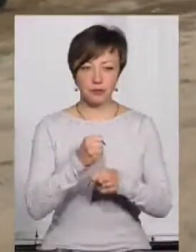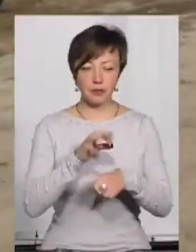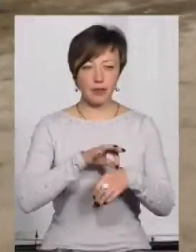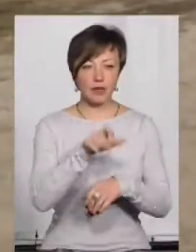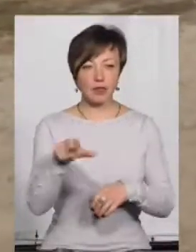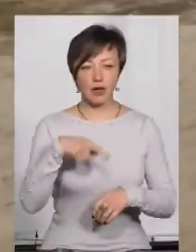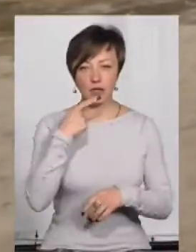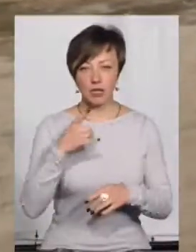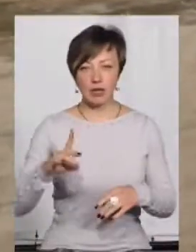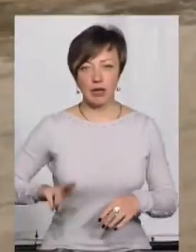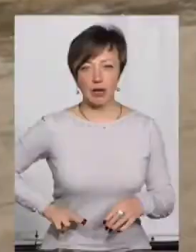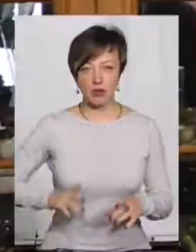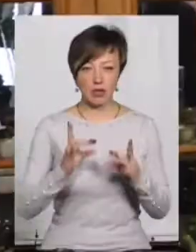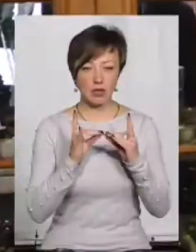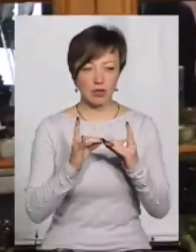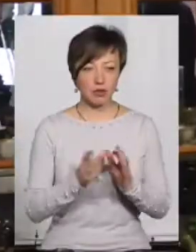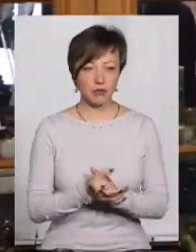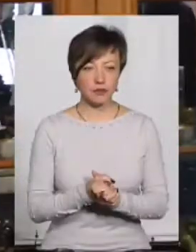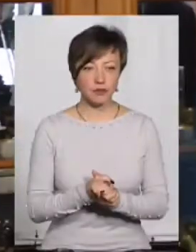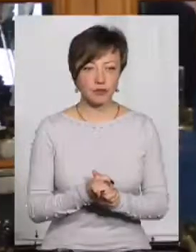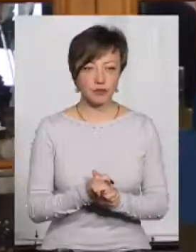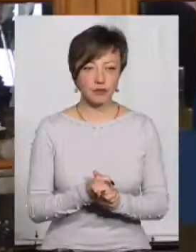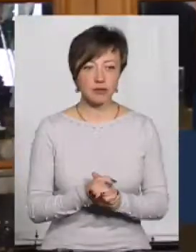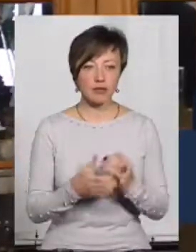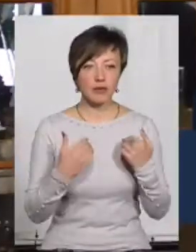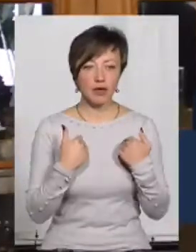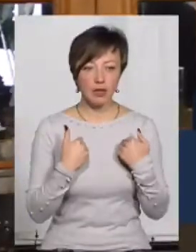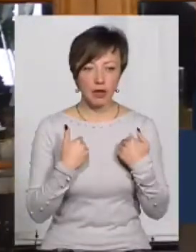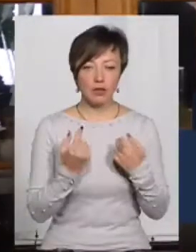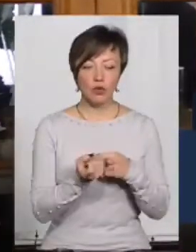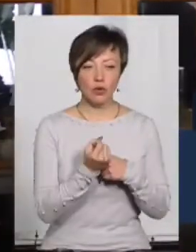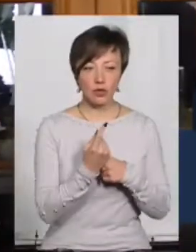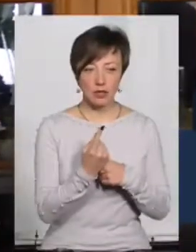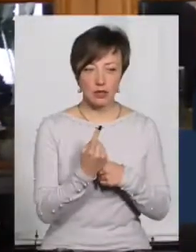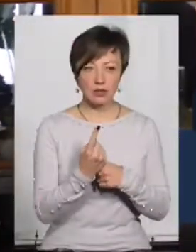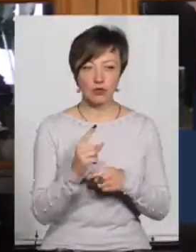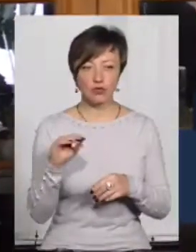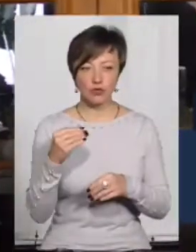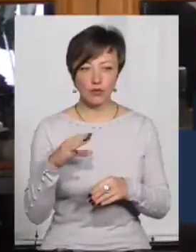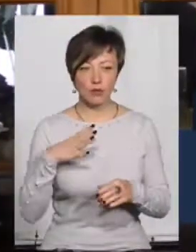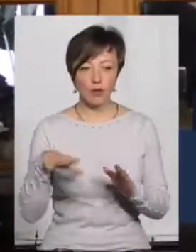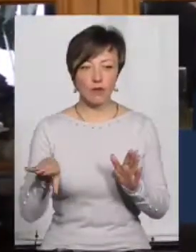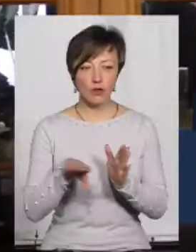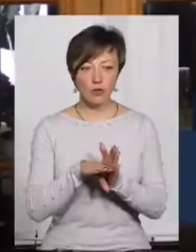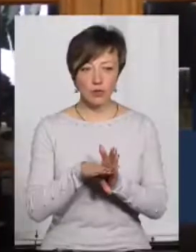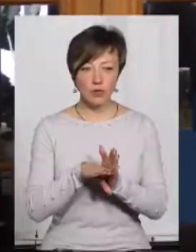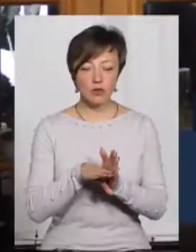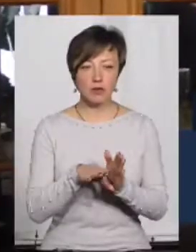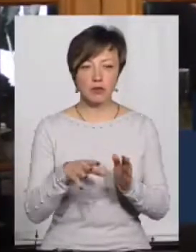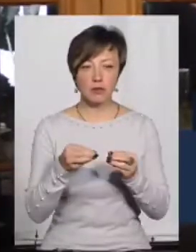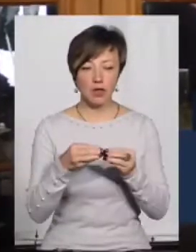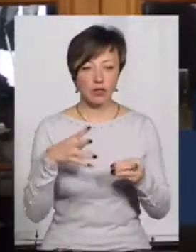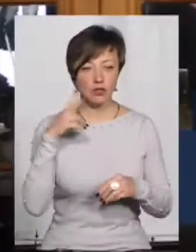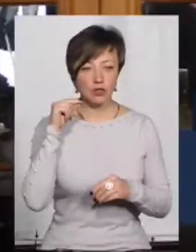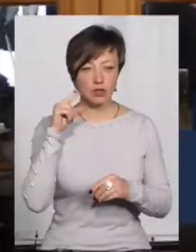каже директор інтернату Леонід Романов. Я з 11-го 10-го знаходився у відпустці і перебував з 15-го